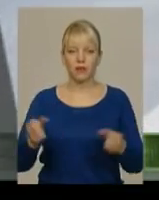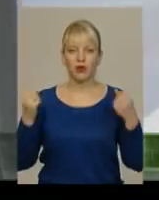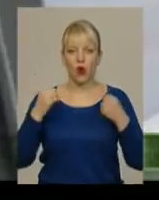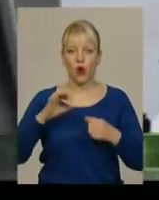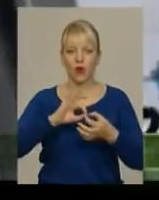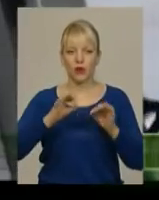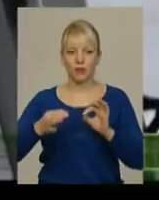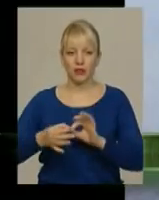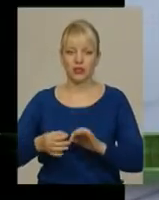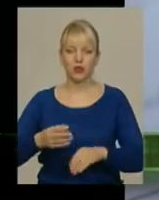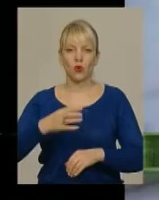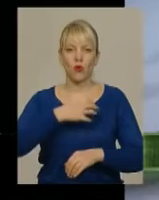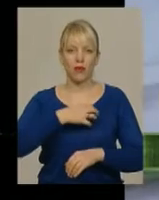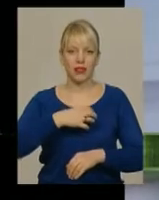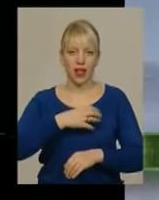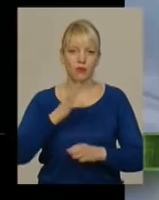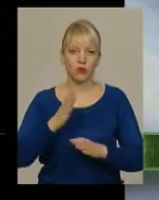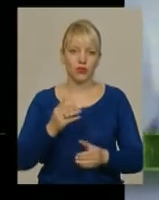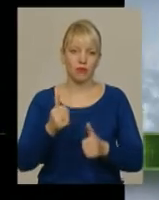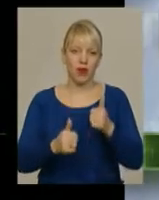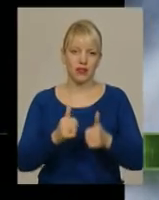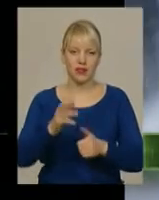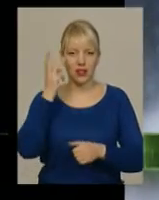медаль позмагається хмельничанка Ольга Полюк.